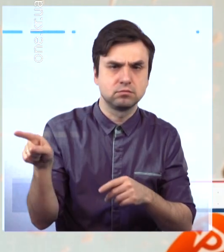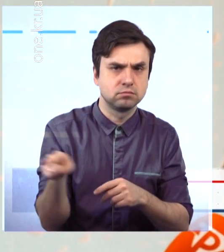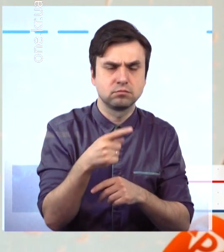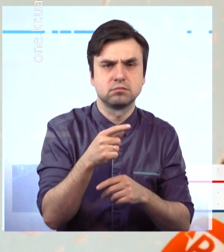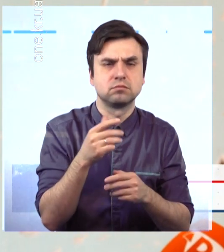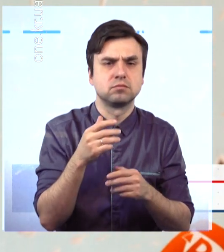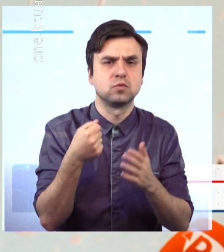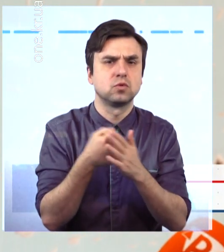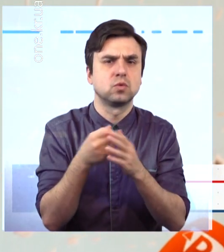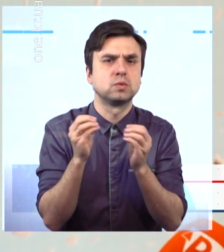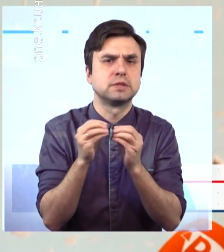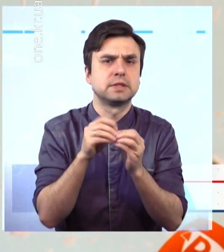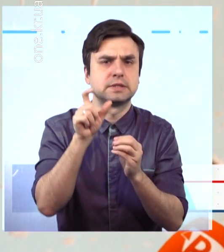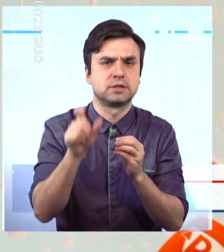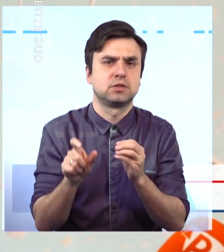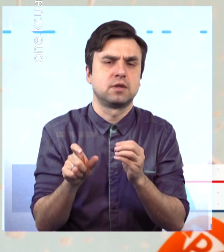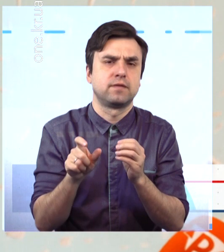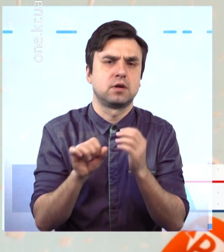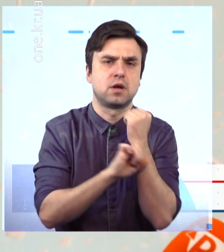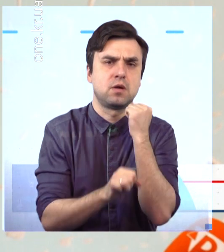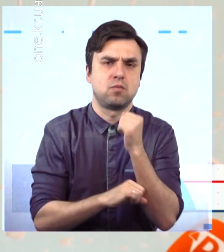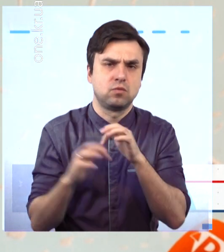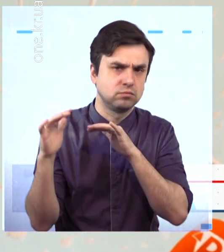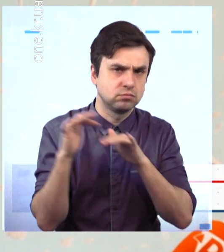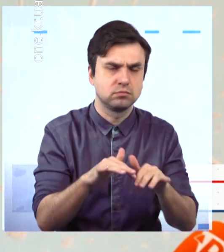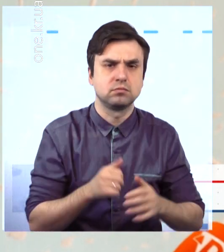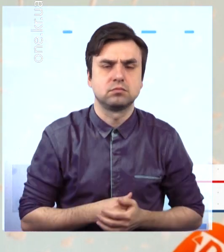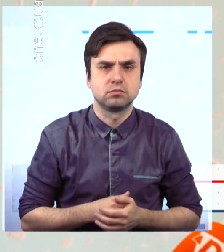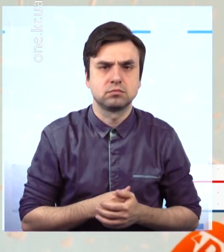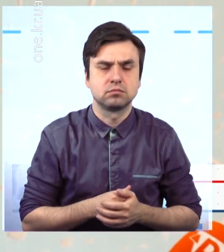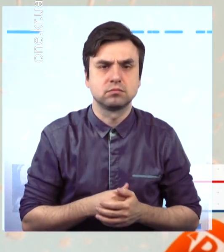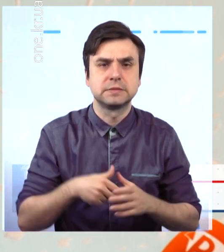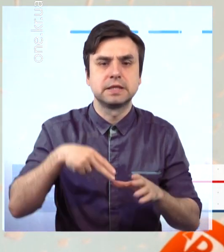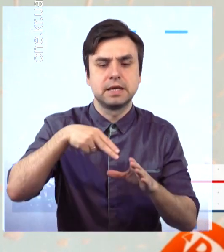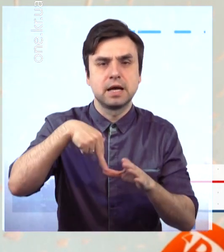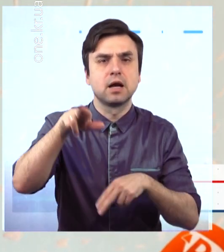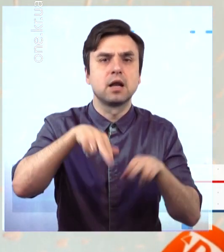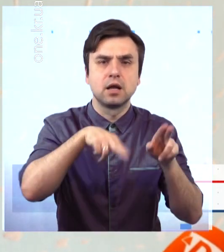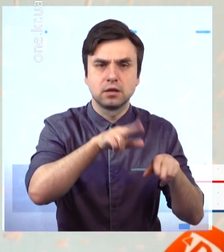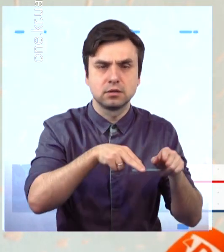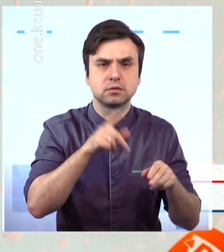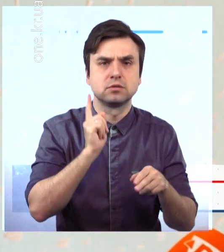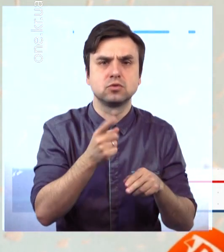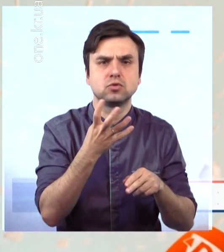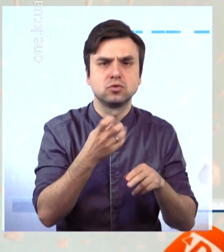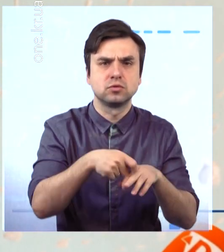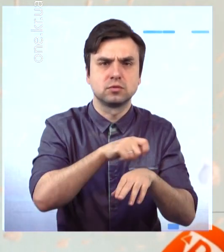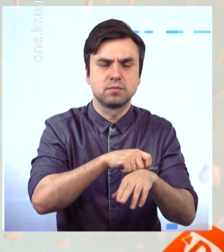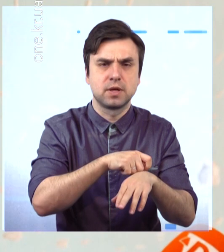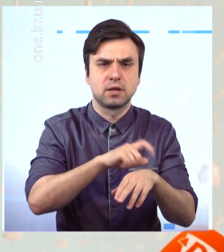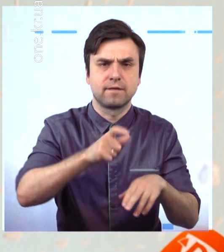По масляній окрасці ми виконуємо 1400 квадратів, по окрасці, по водоемульсій – около